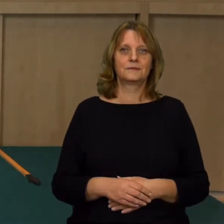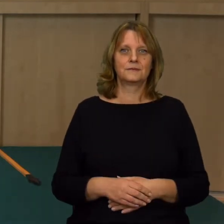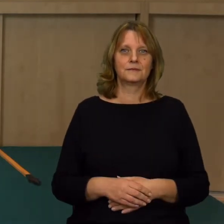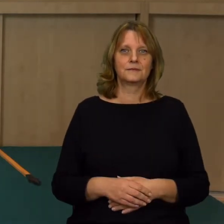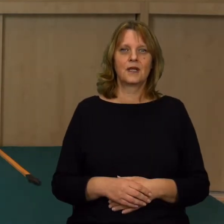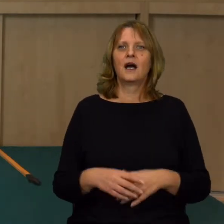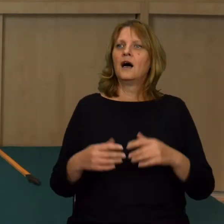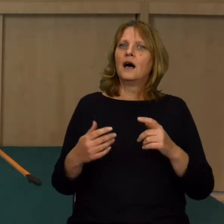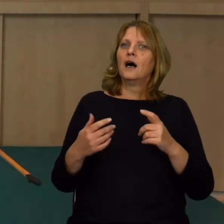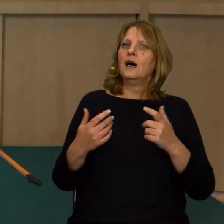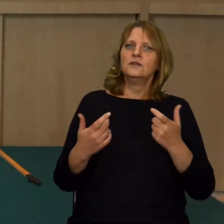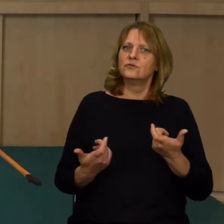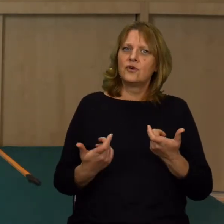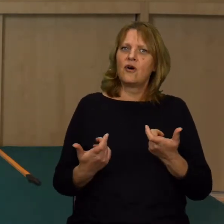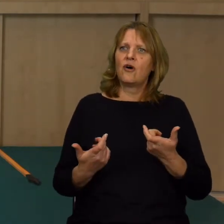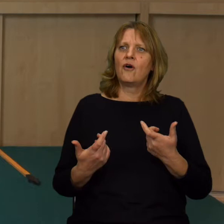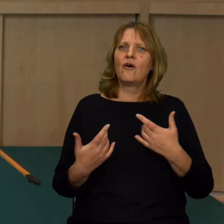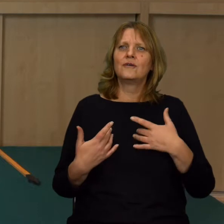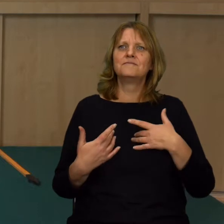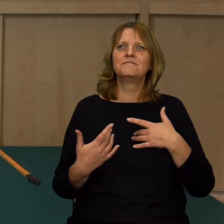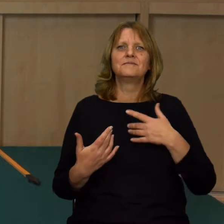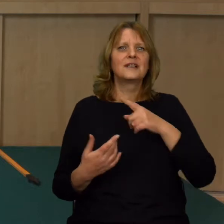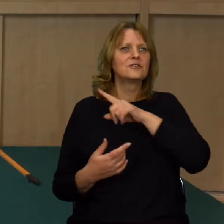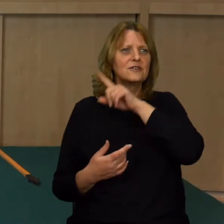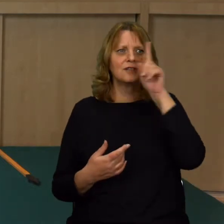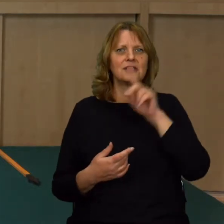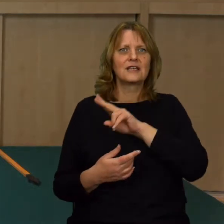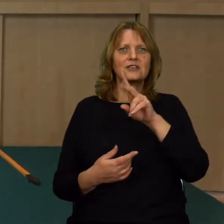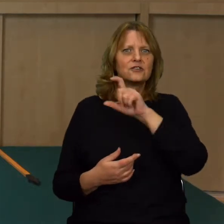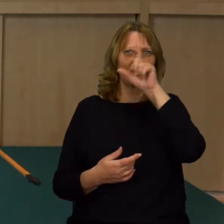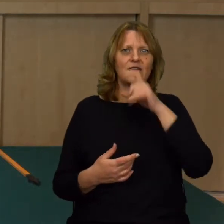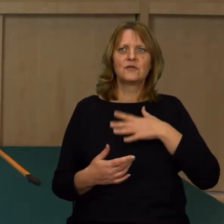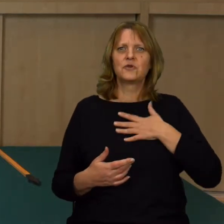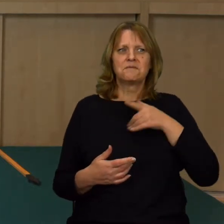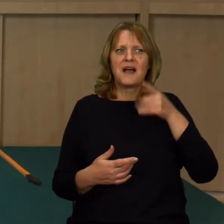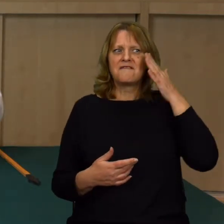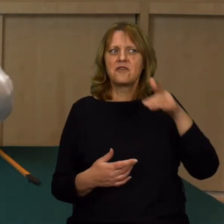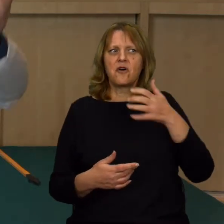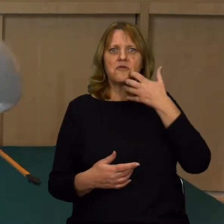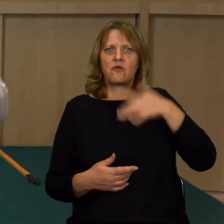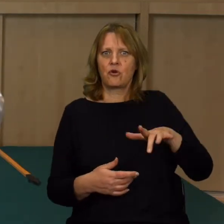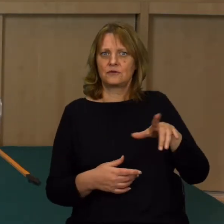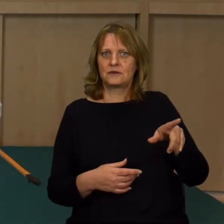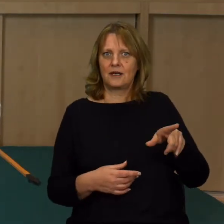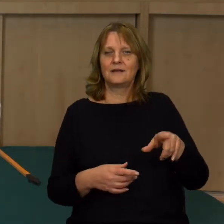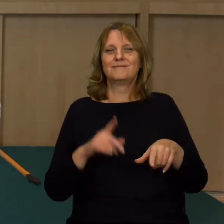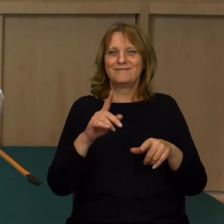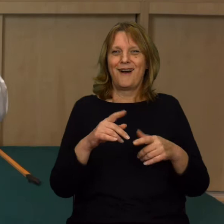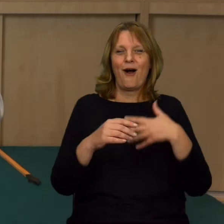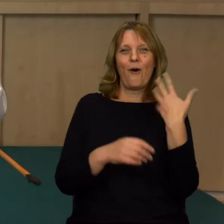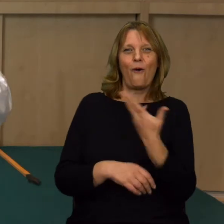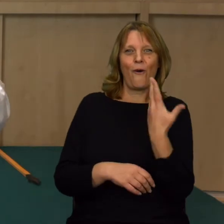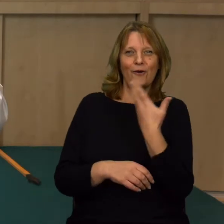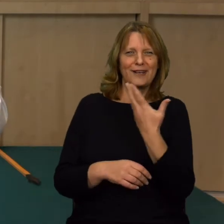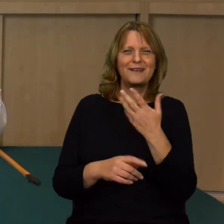tylko co jest dla nas takiego bardzo intuicyjnego, a przy okazji gorącego? Oczywiście będzie to ogień.